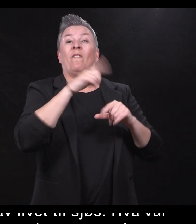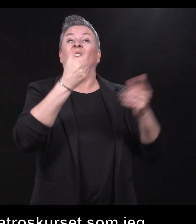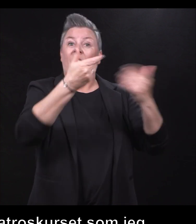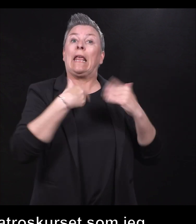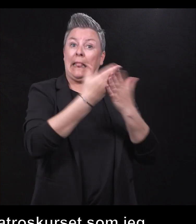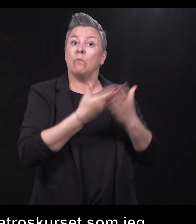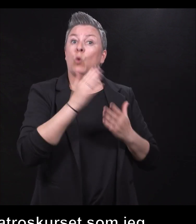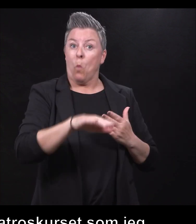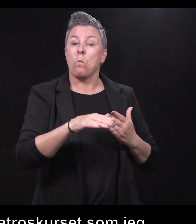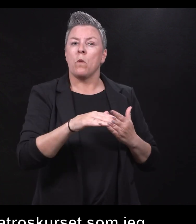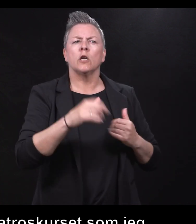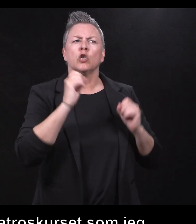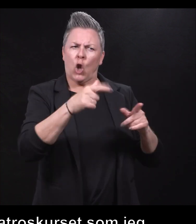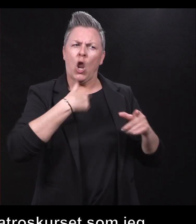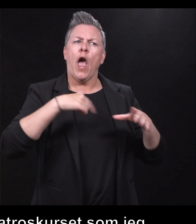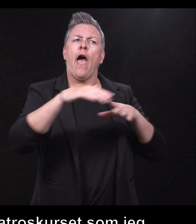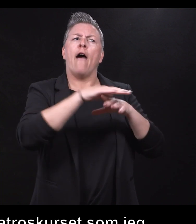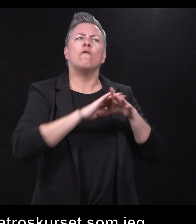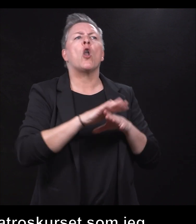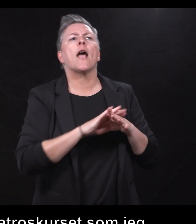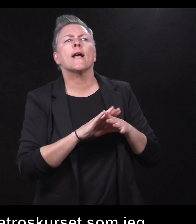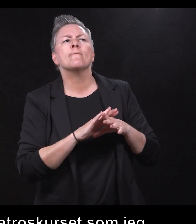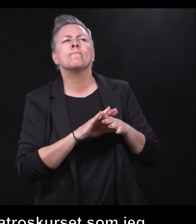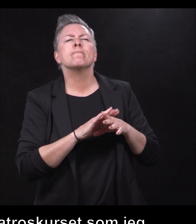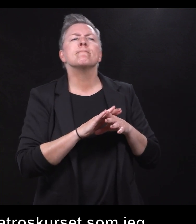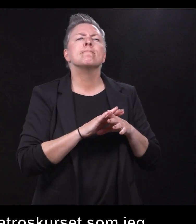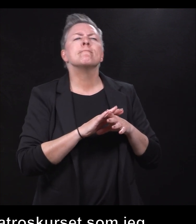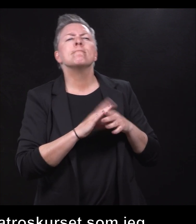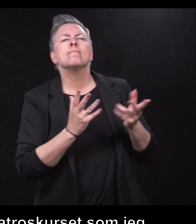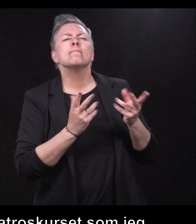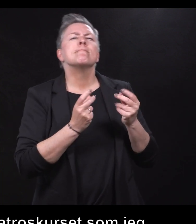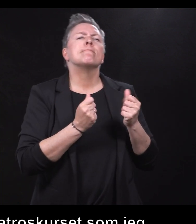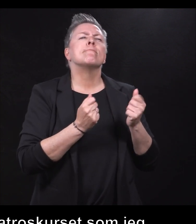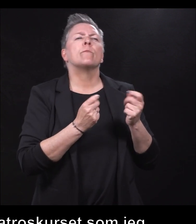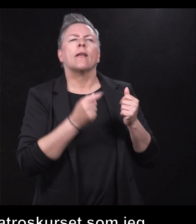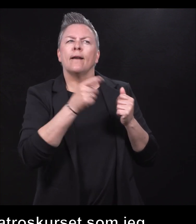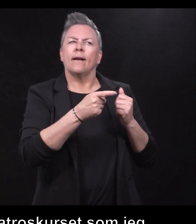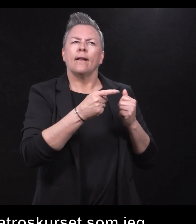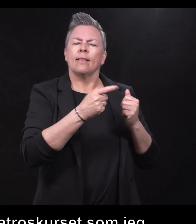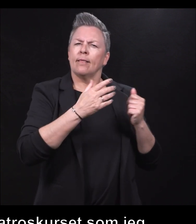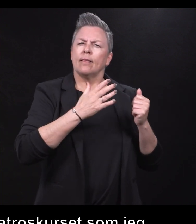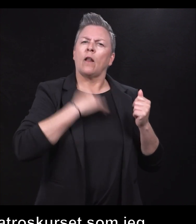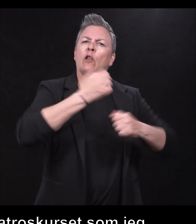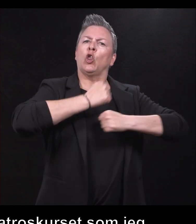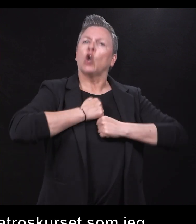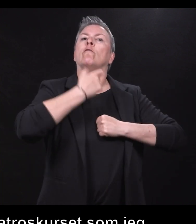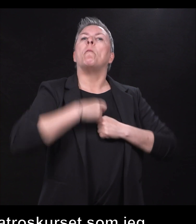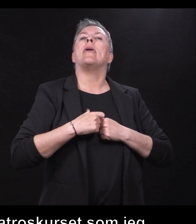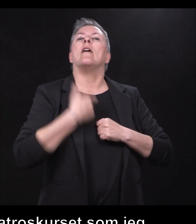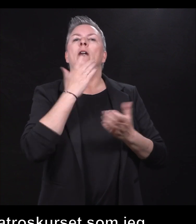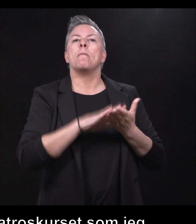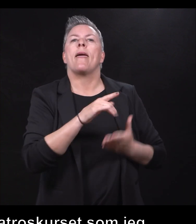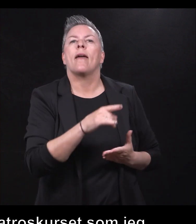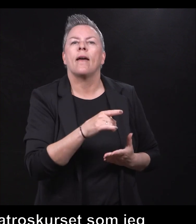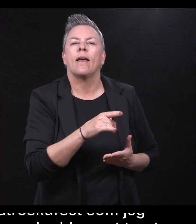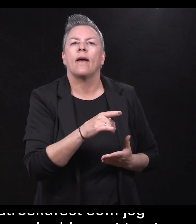jeg føler at det er noe som hadde vært veldig trygt for meg. Og